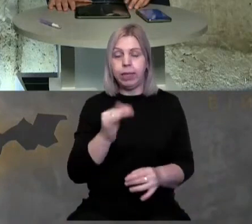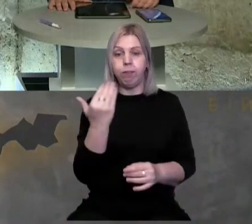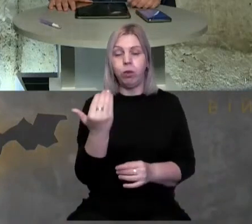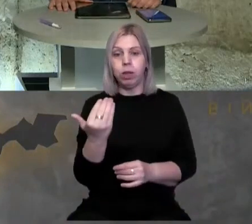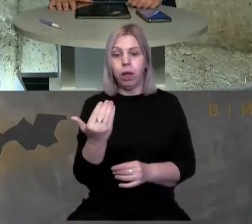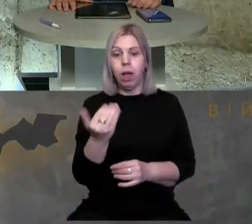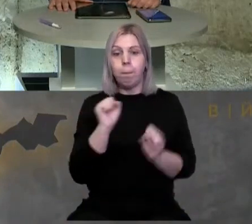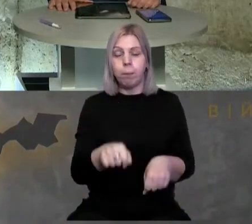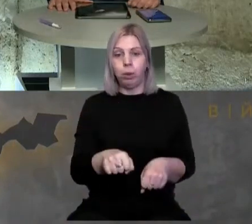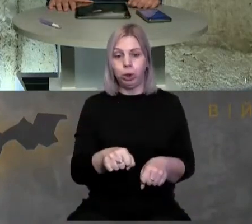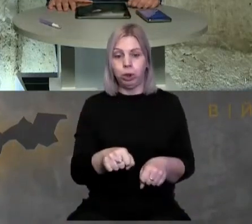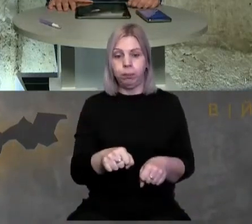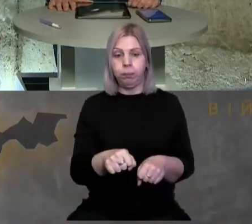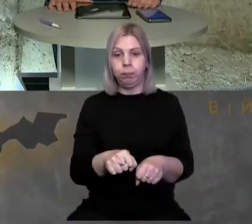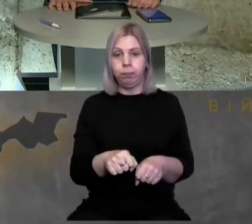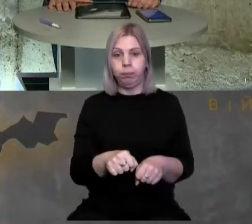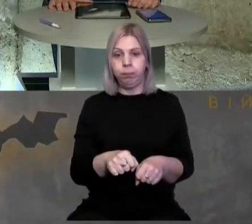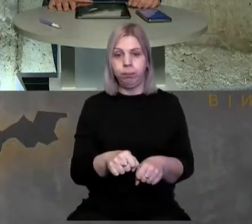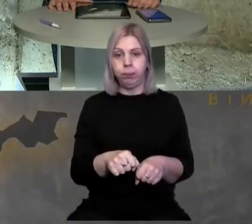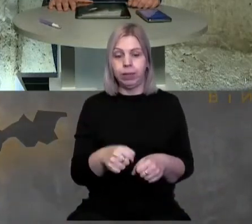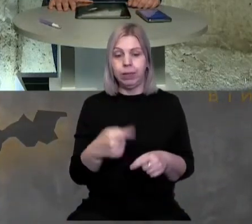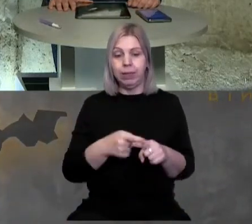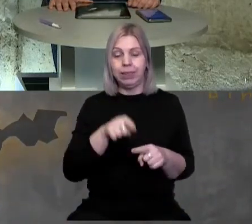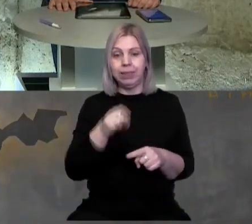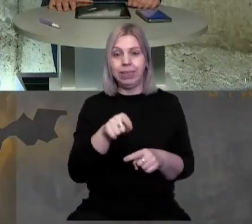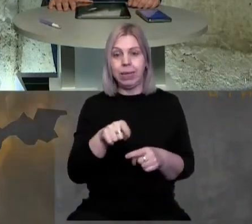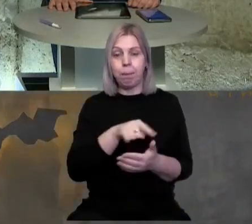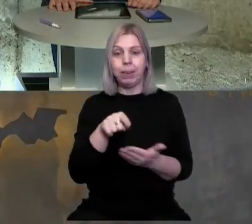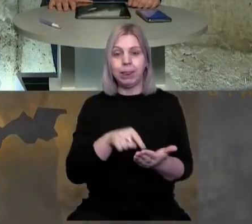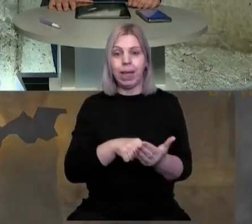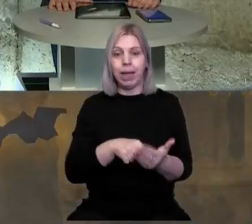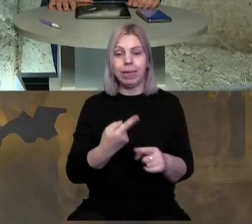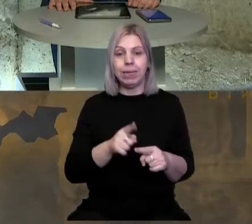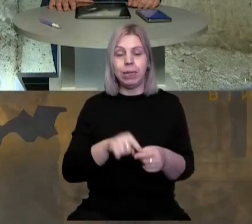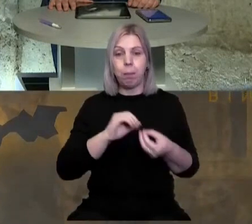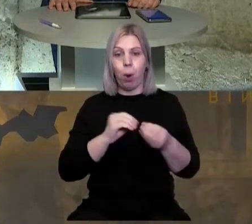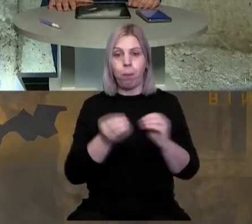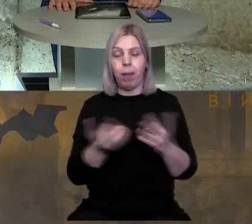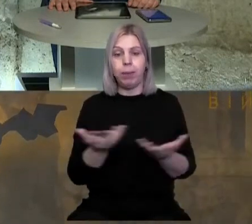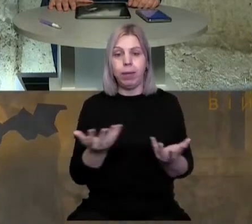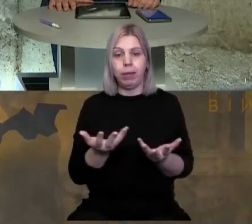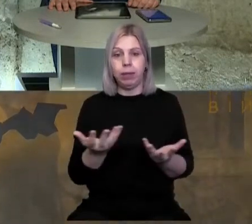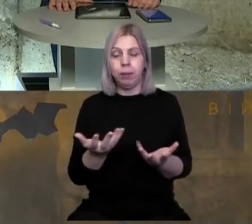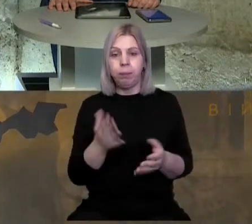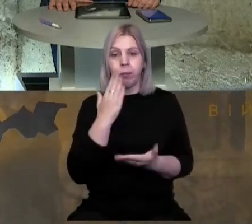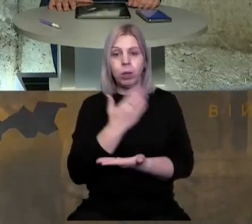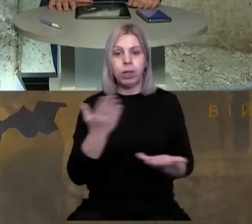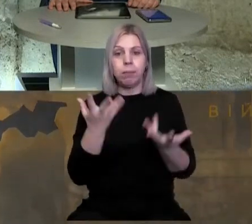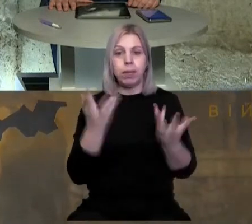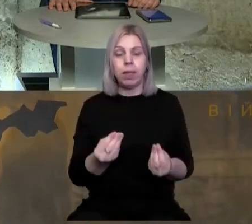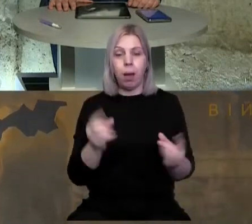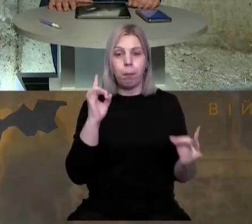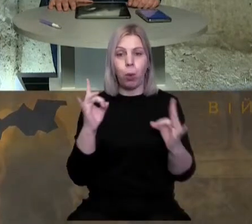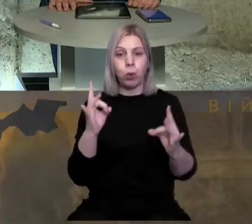вона може ці питання і ці проблеми, які останніми днями